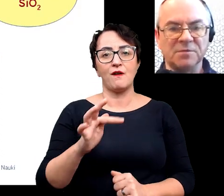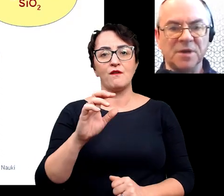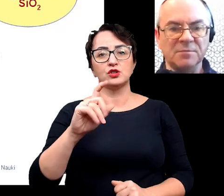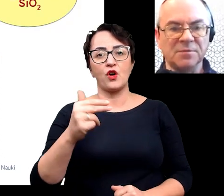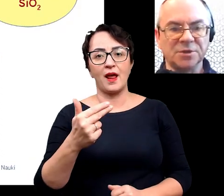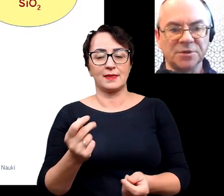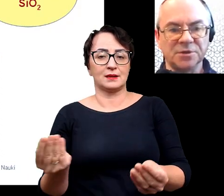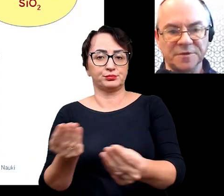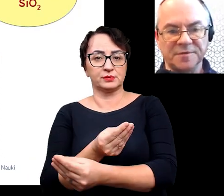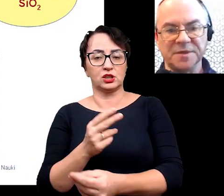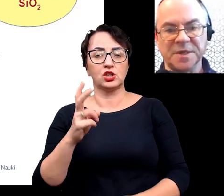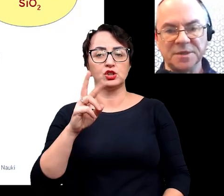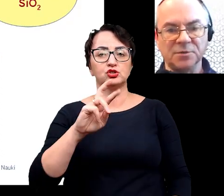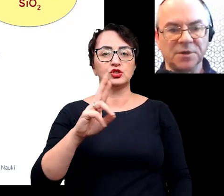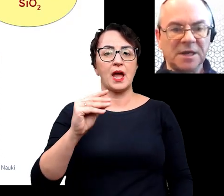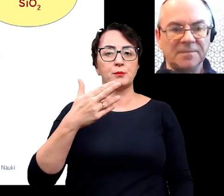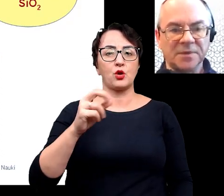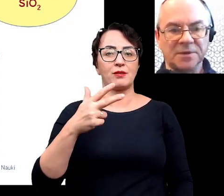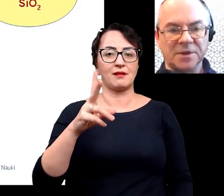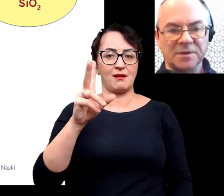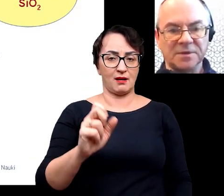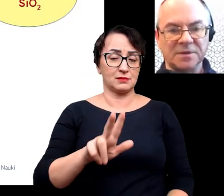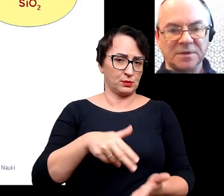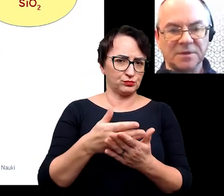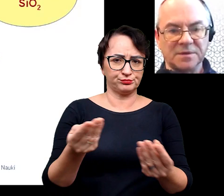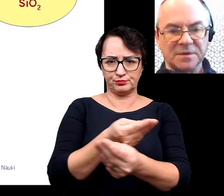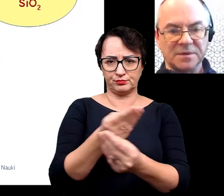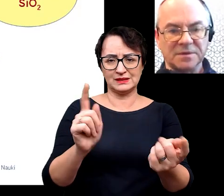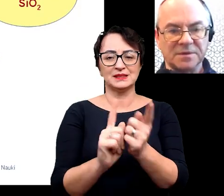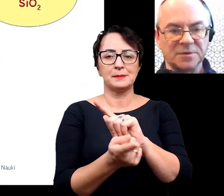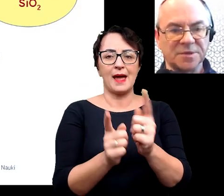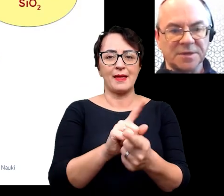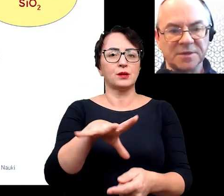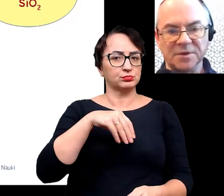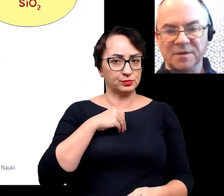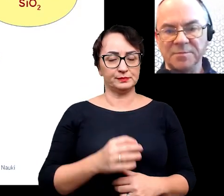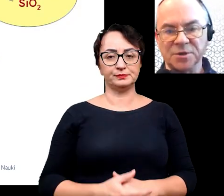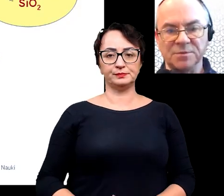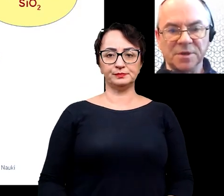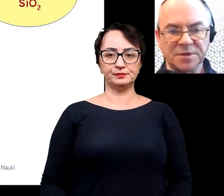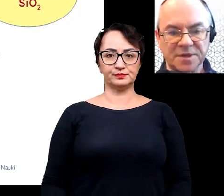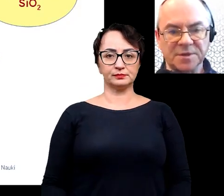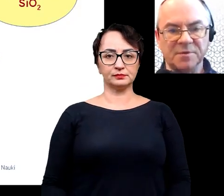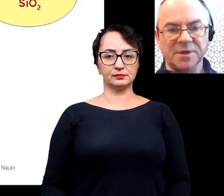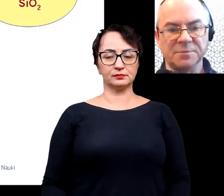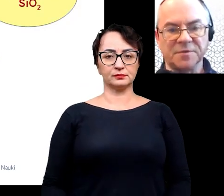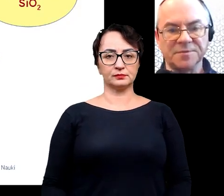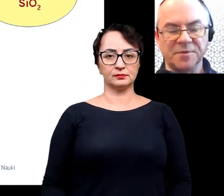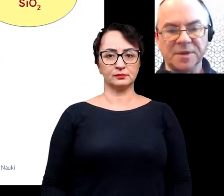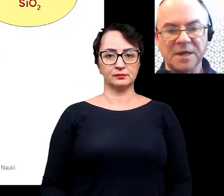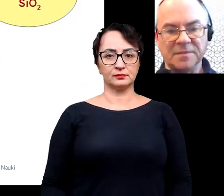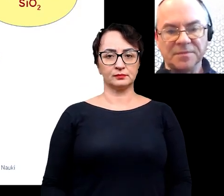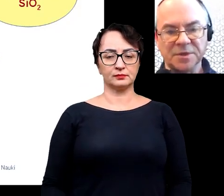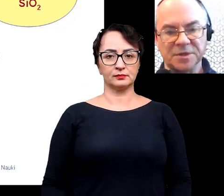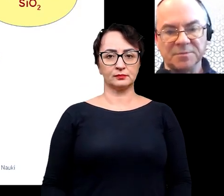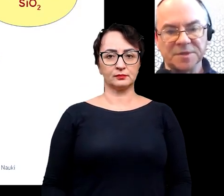krzemionką. Albo może dojść do fosfatyzacji. Tutaj te substancje węglan wapnia, krzemionka są zastępowane